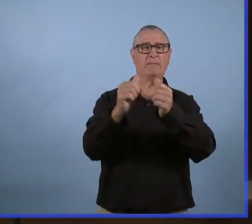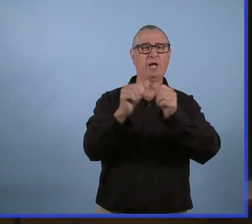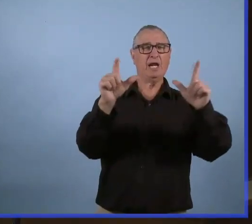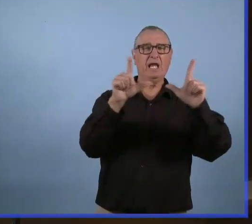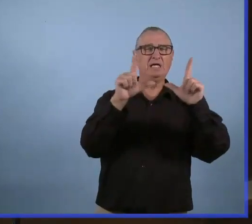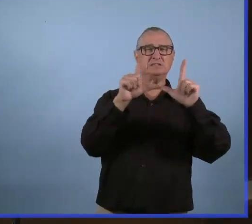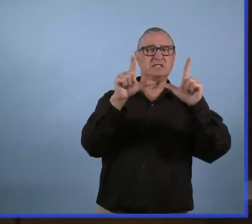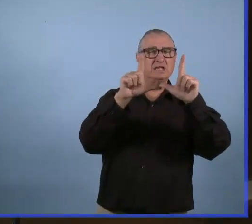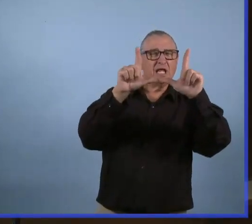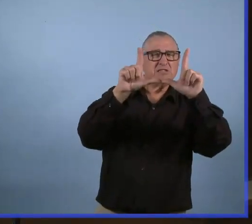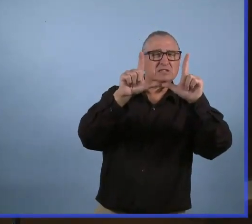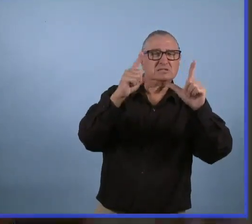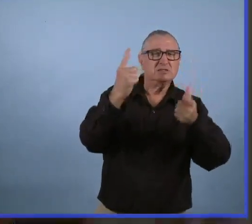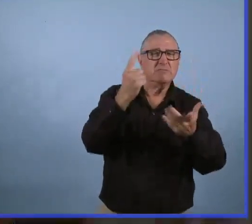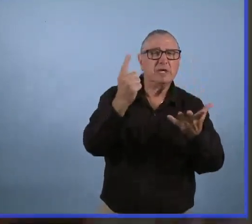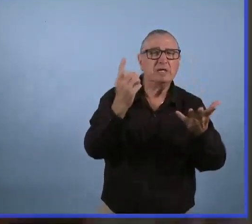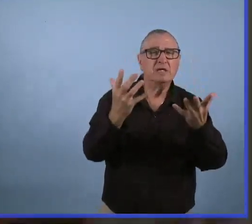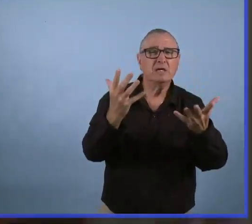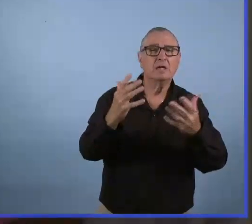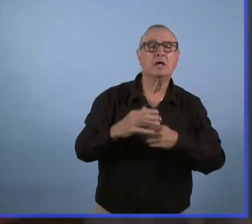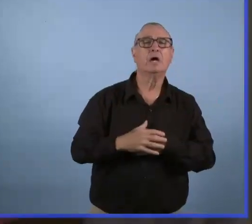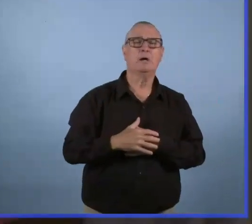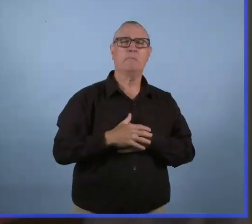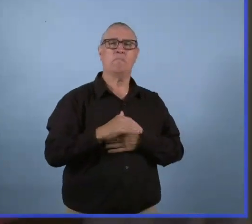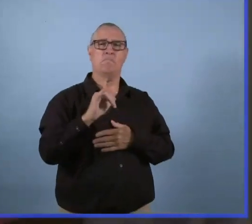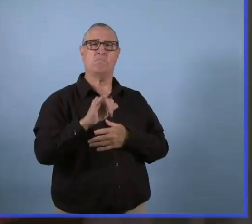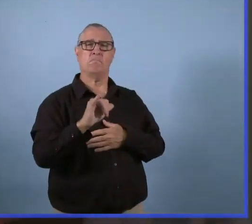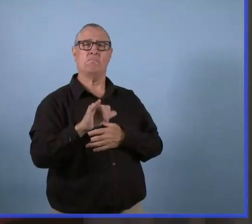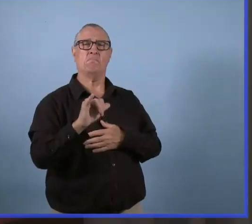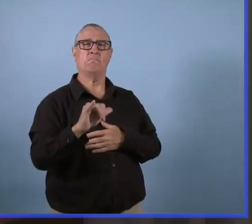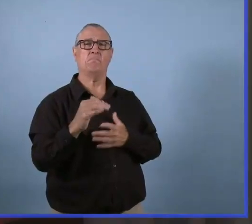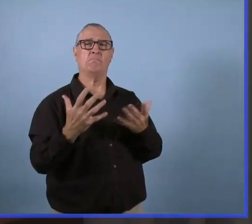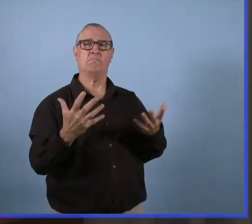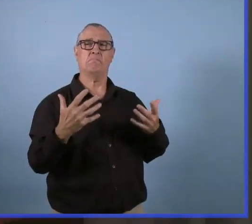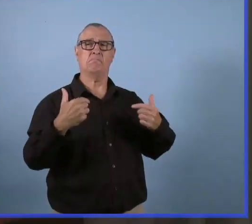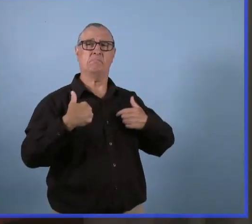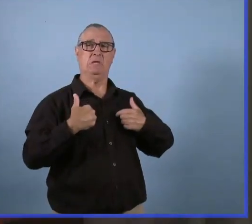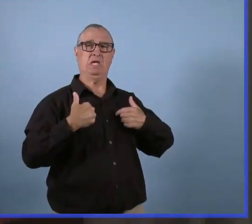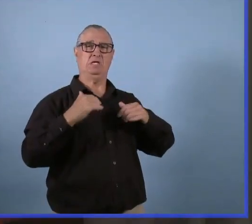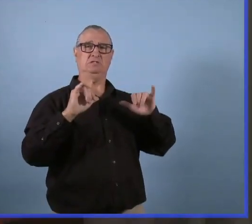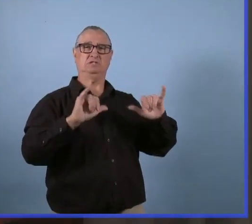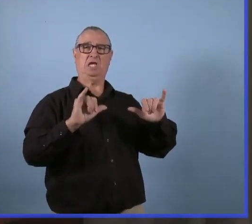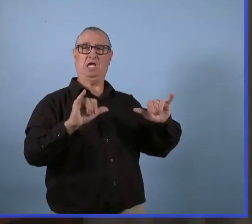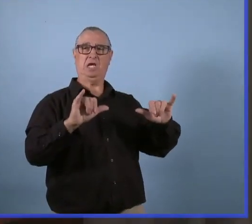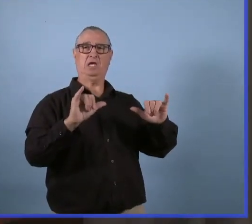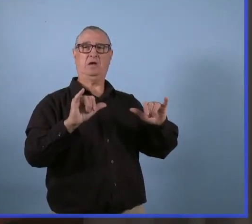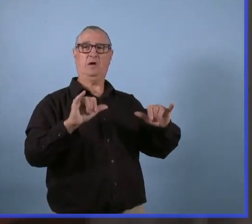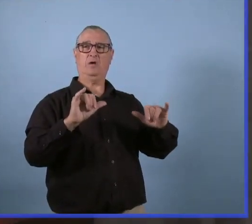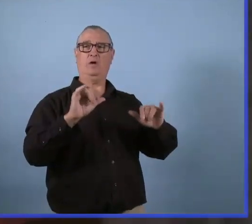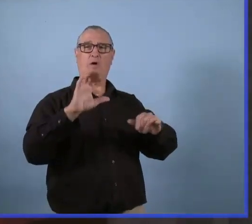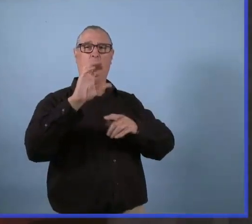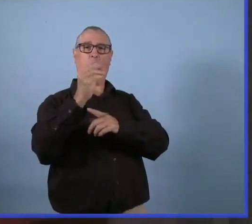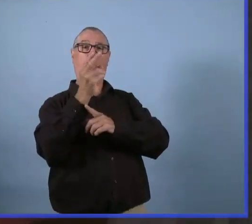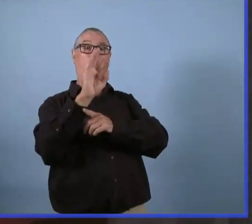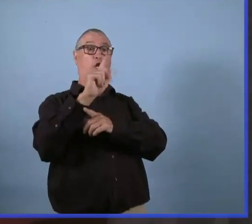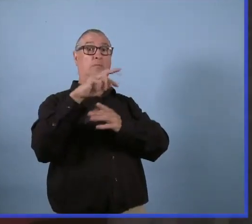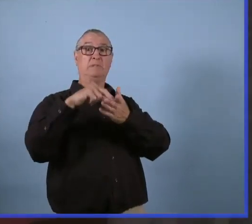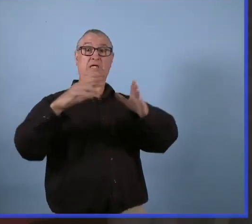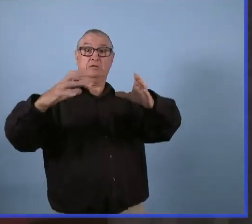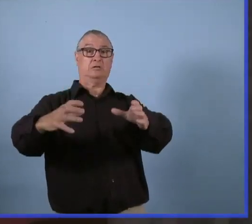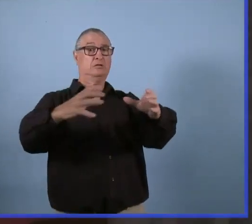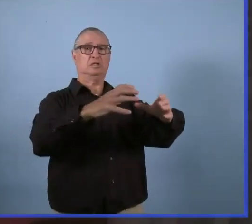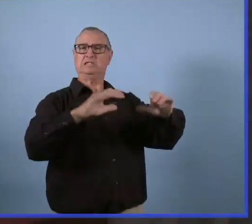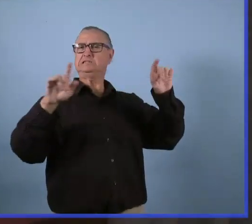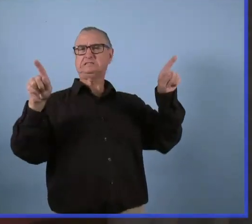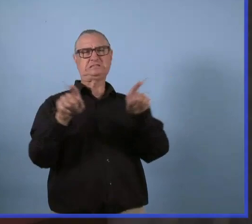mentionné quelque chose au niveau des licences. J'ai juste mentionné qu'il n'y a pas de changement au niveau